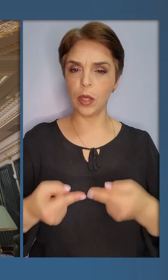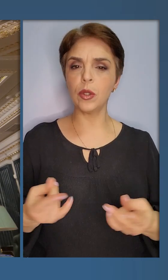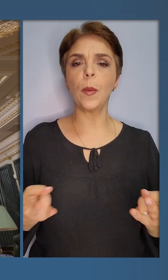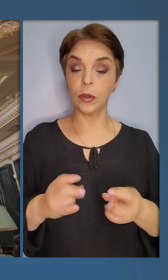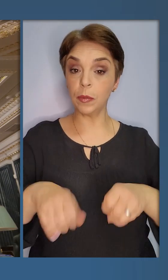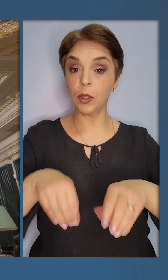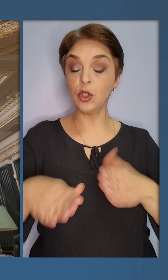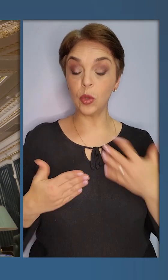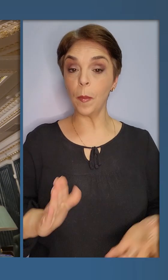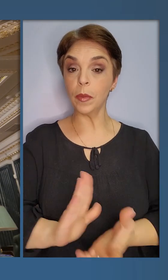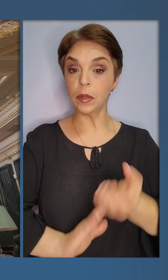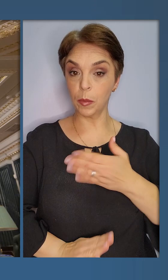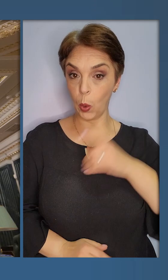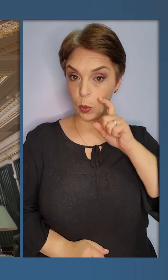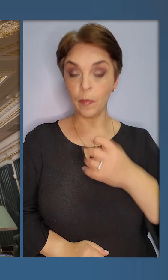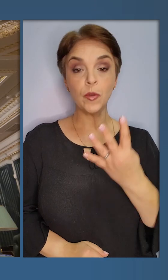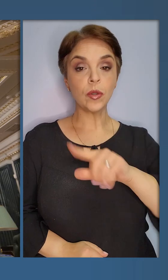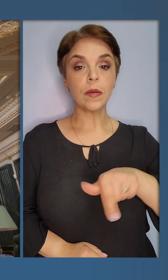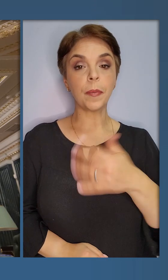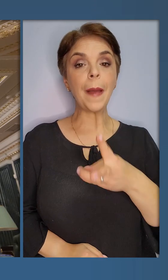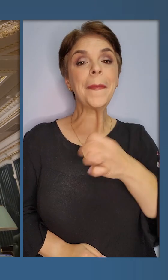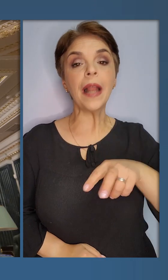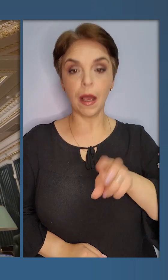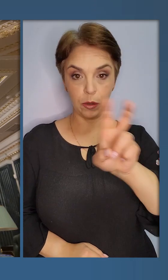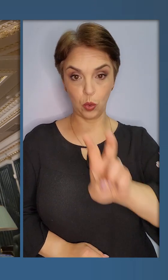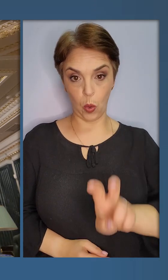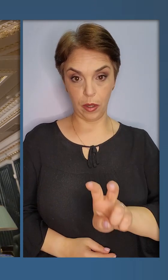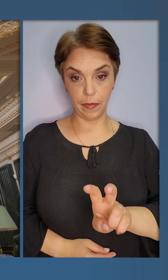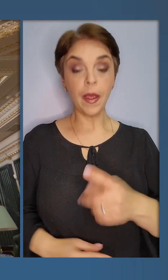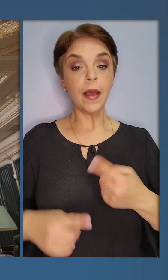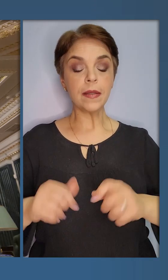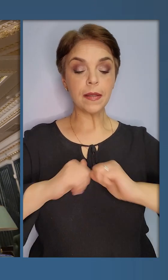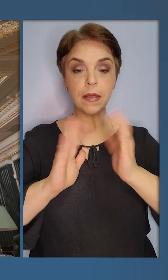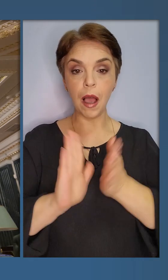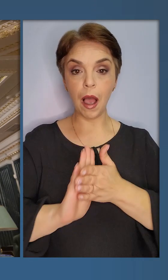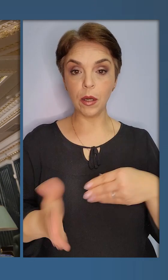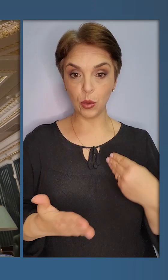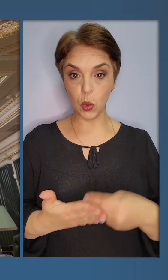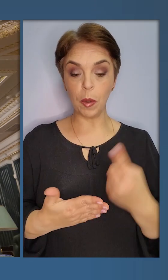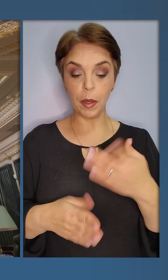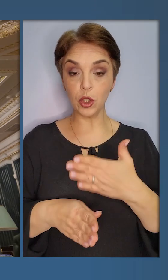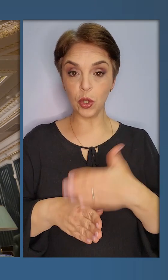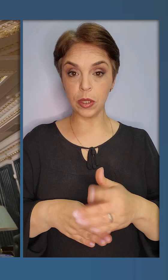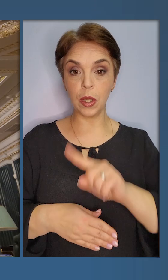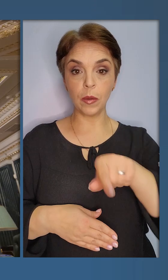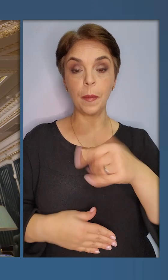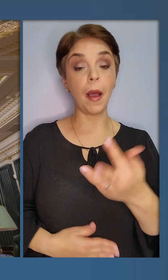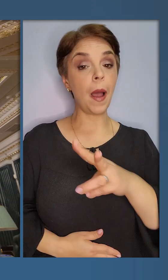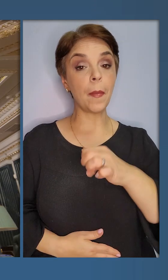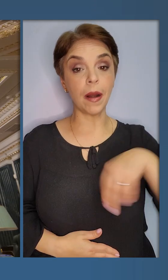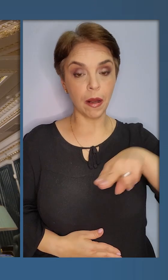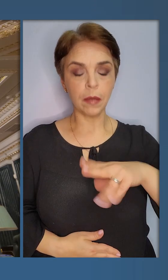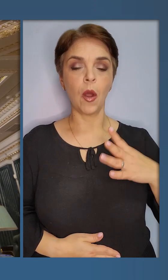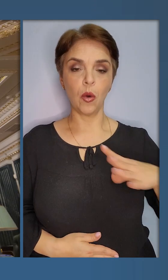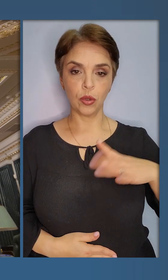потрібне рішення щодо підтримки України. 4,5 мільярди доларів. Це загальна сума і перша частина – півтора мільярди.